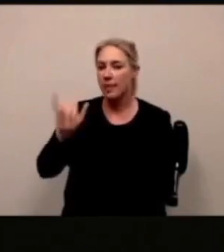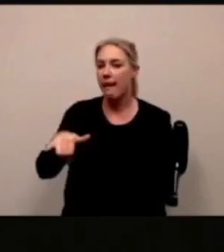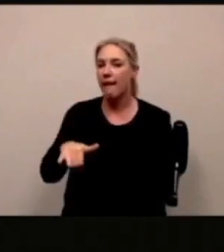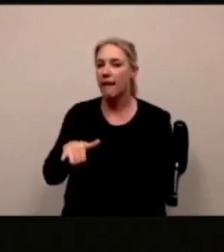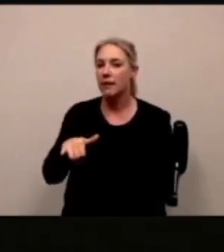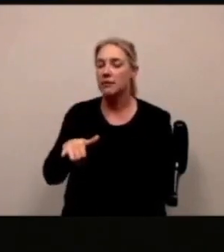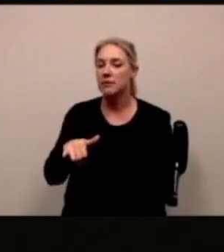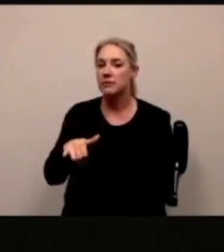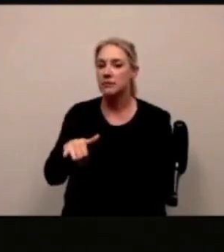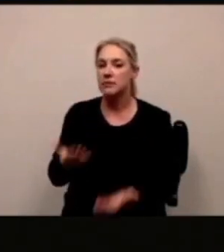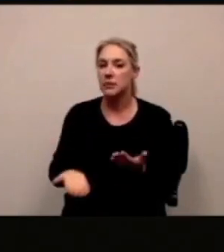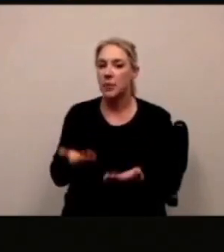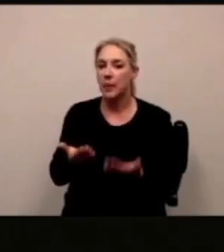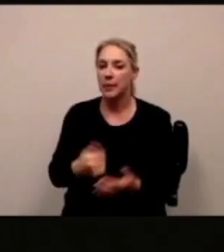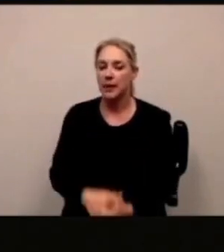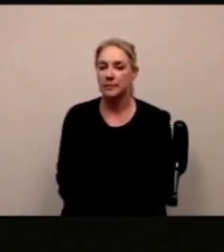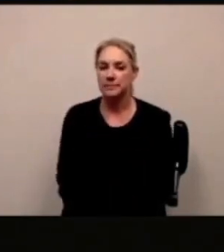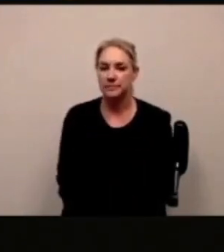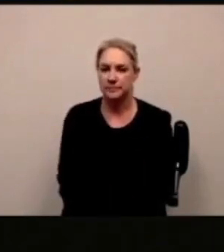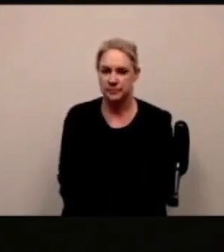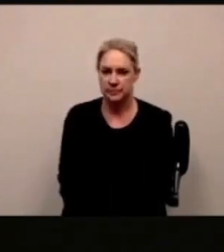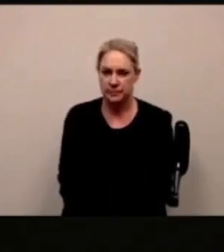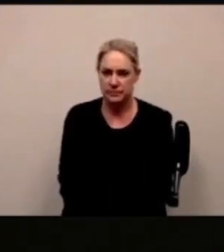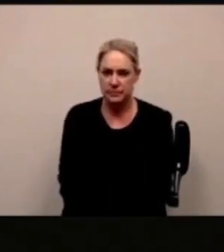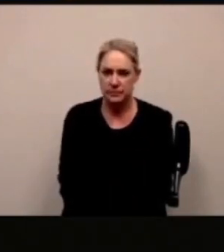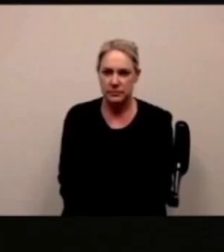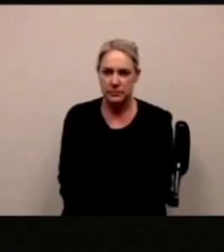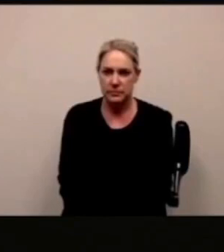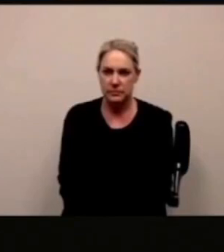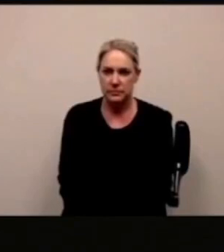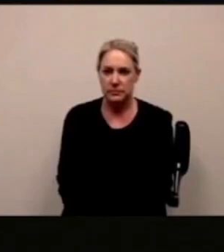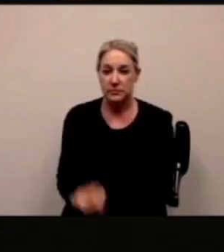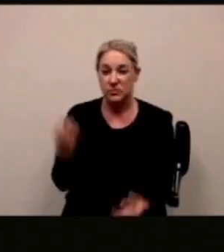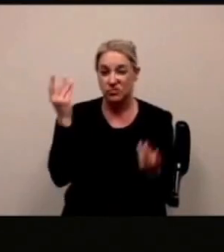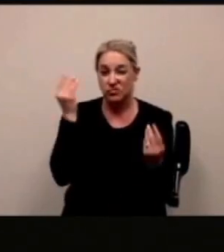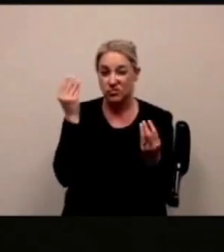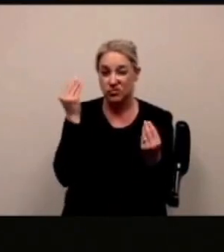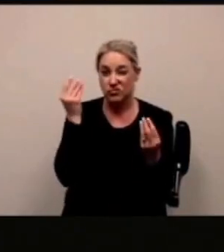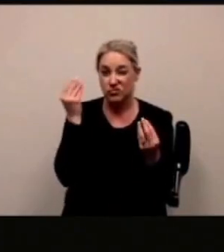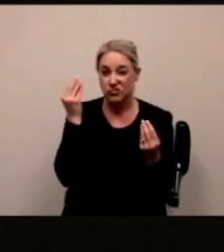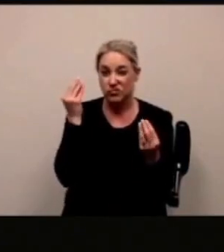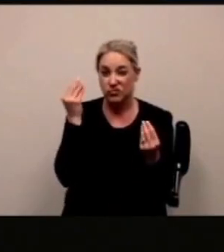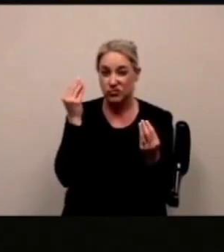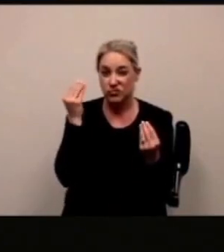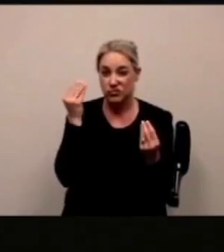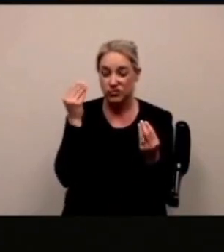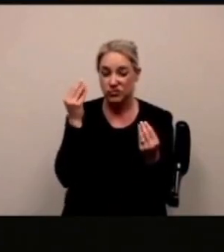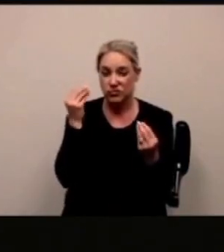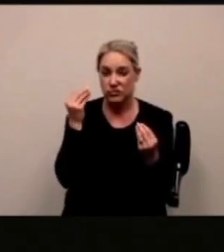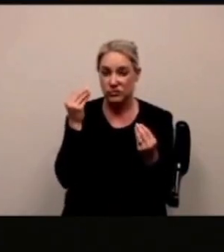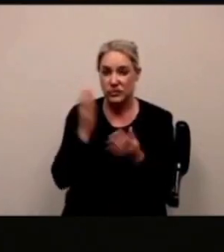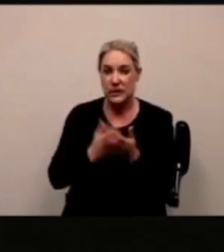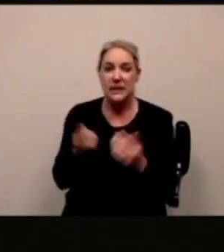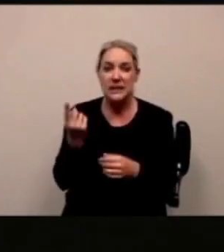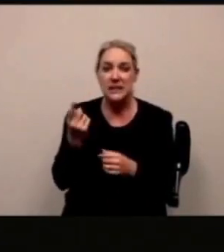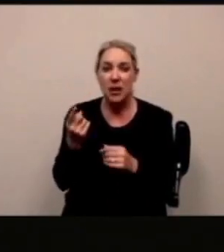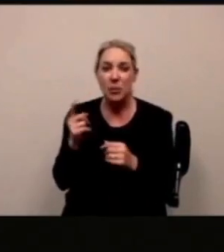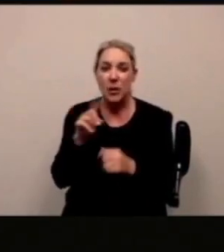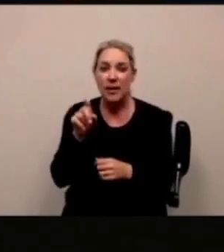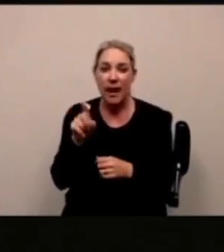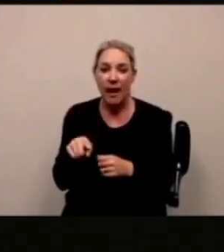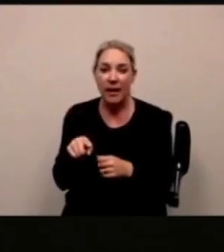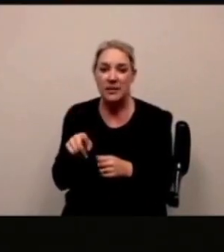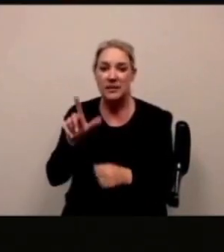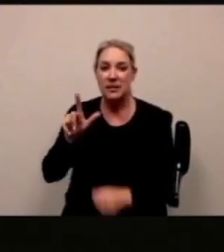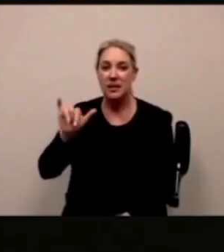questo abbiamo dovuto fare dei lavori di codificazione dovremmo fare dei lavori di codificazione rispondendo un po' alla domanda che